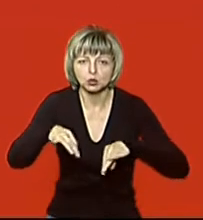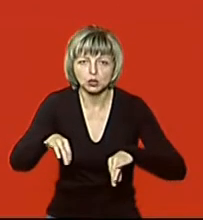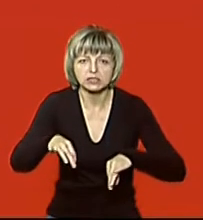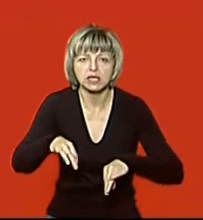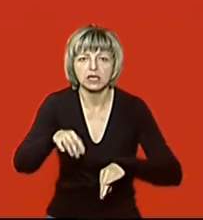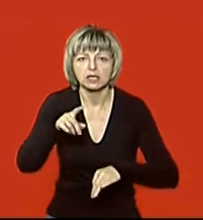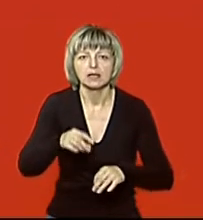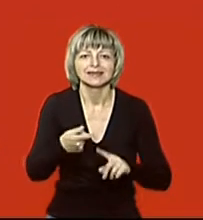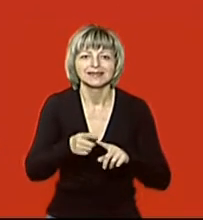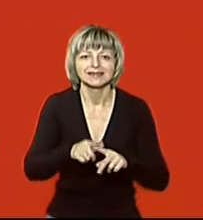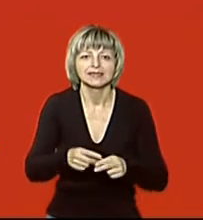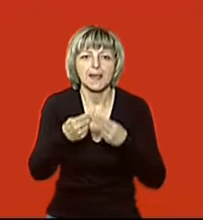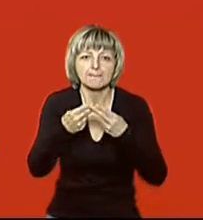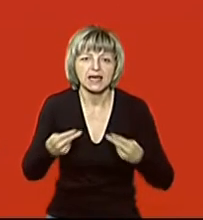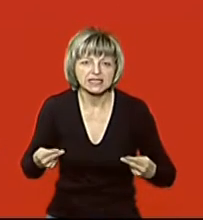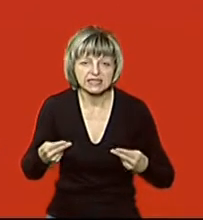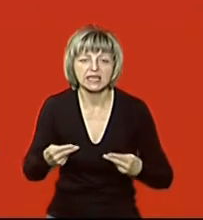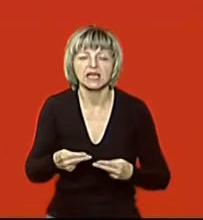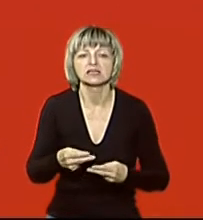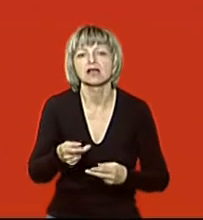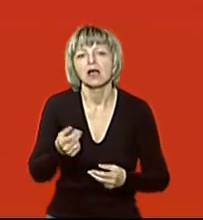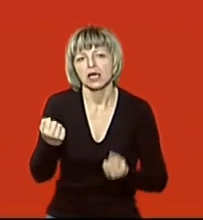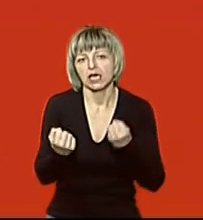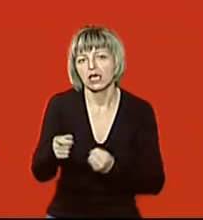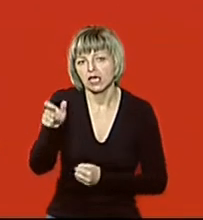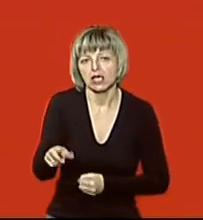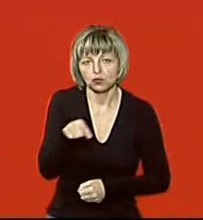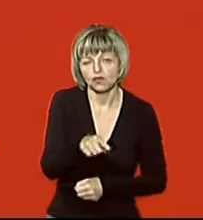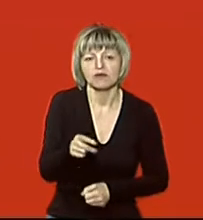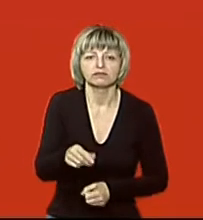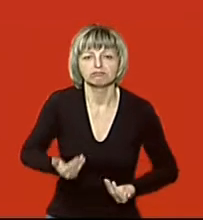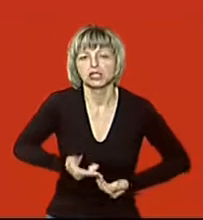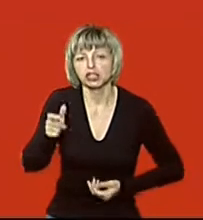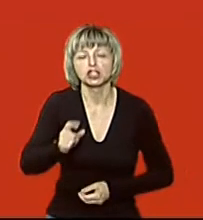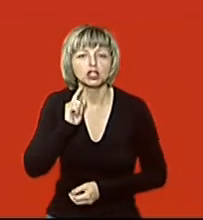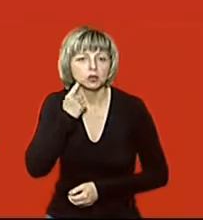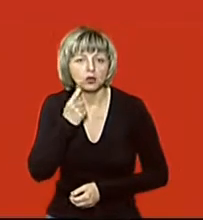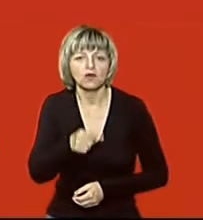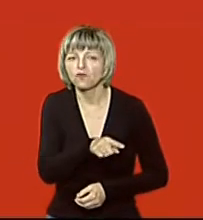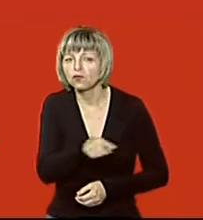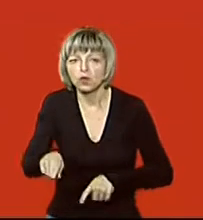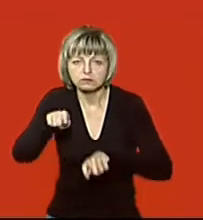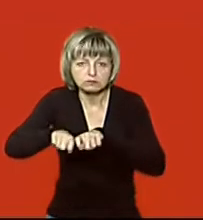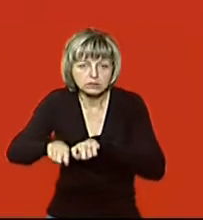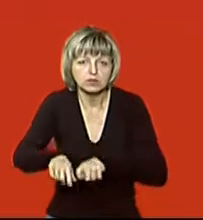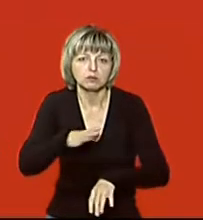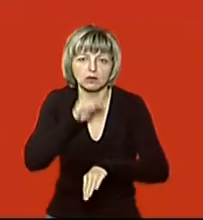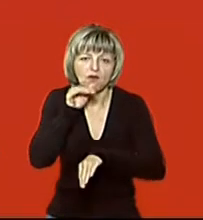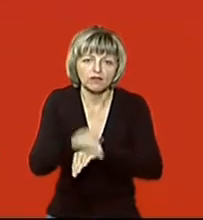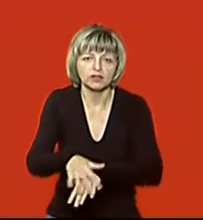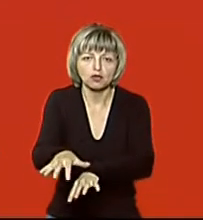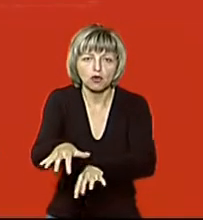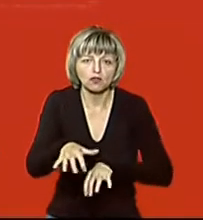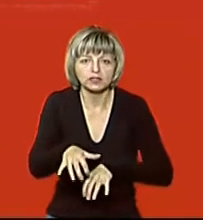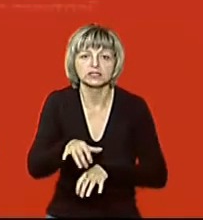марки «Мерседес-спринтер» під керуванням жителя міста Луцька. В ході в житих заходів виявлено та вилучено з